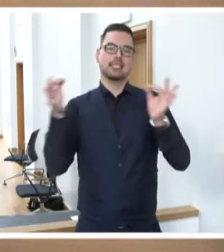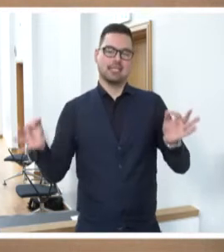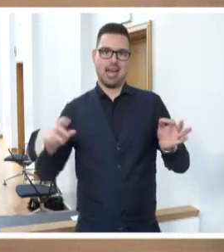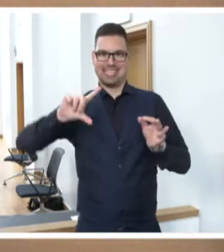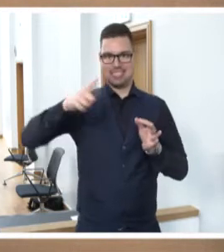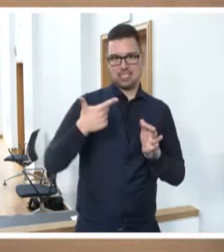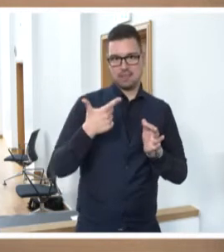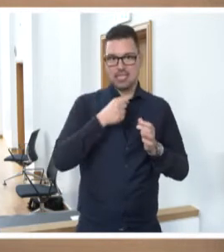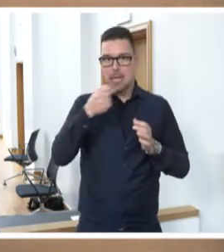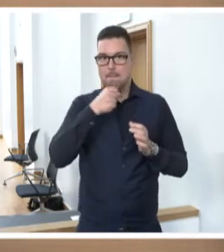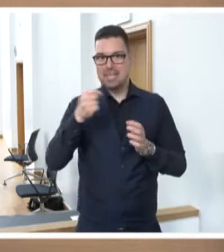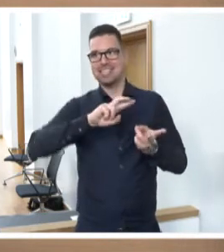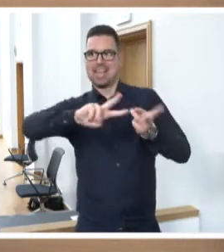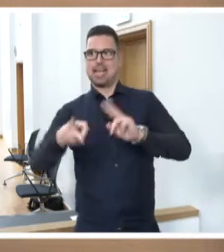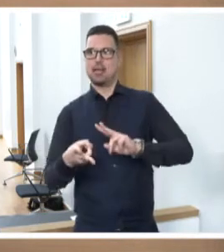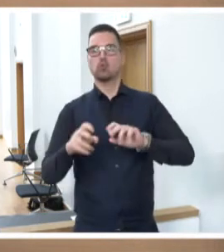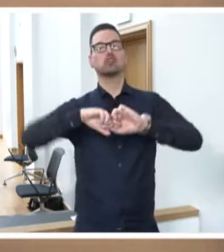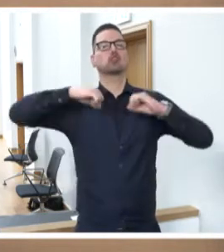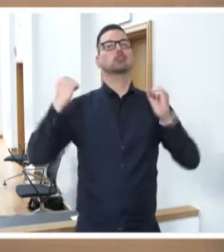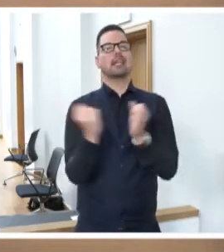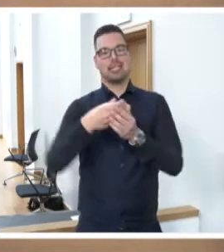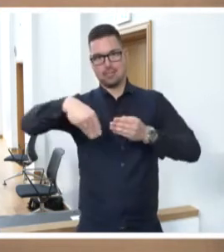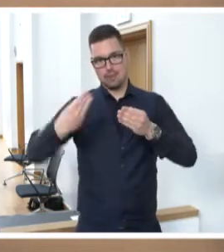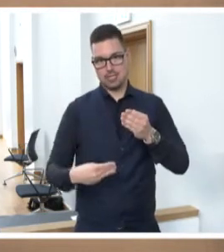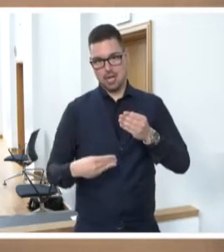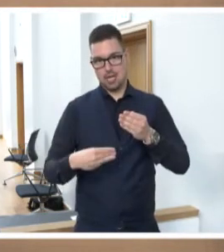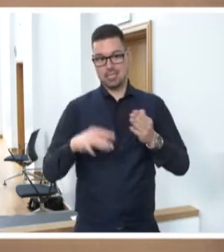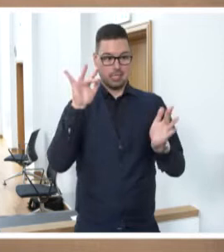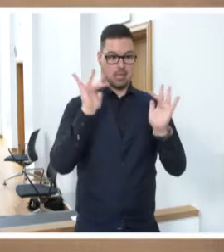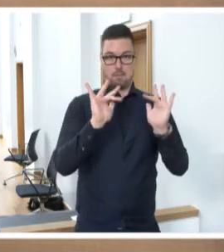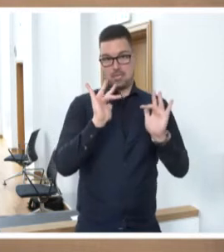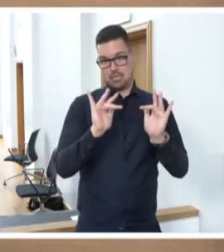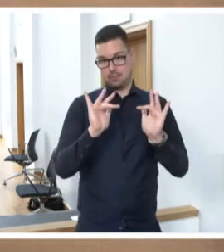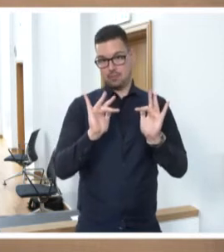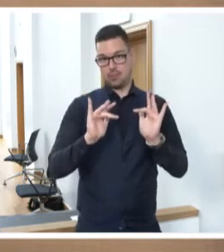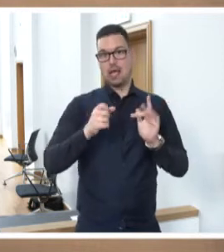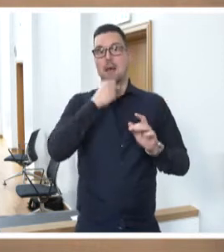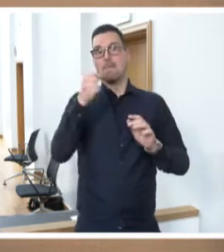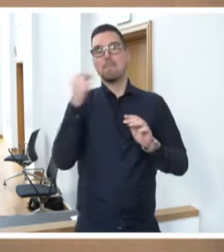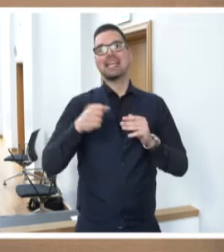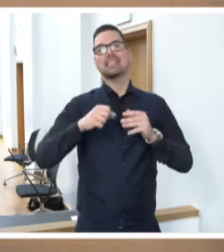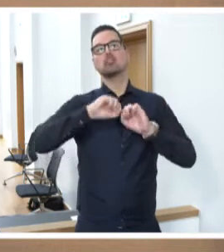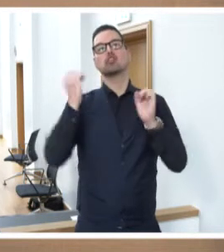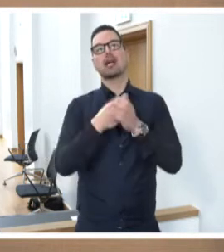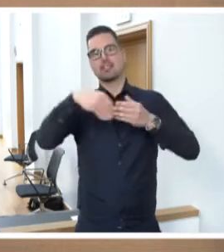zweiten Medienänderungsstaatsvertrag herbeizuführen. Die Änderungen betreffen dabei den Medienstaatsvertrag sowie den